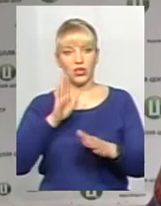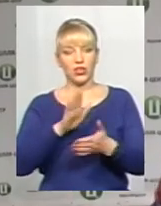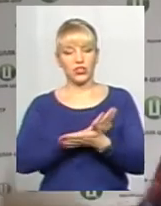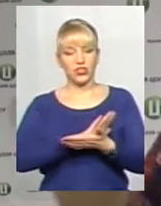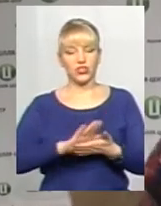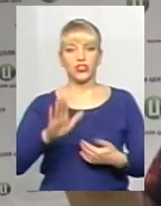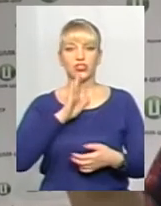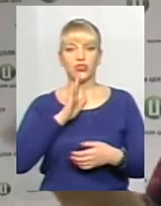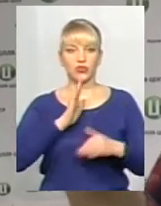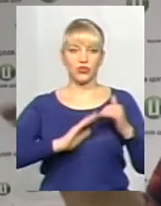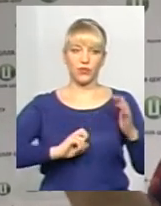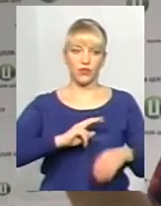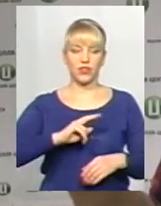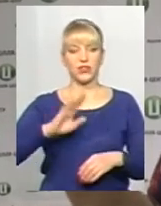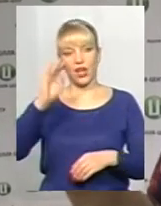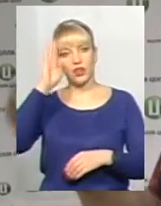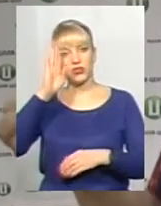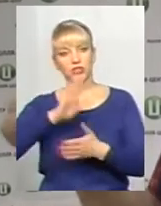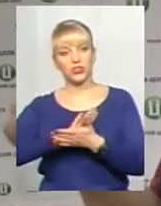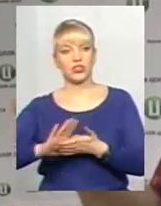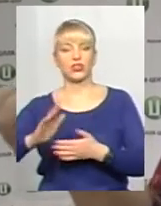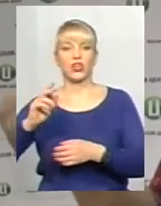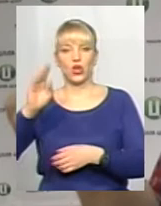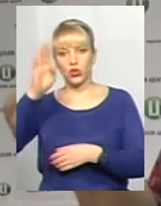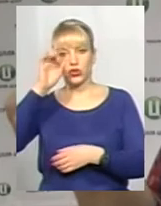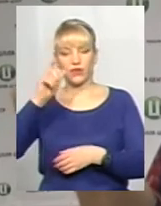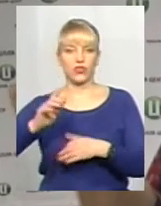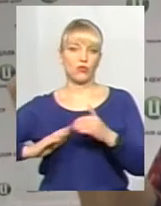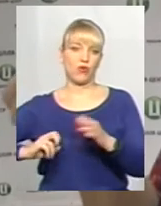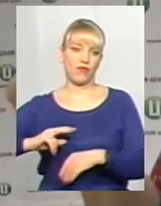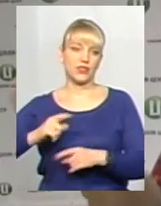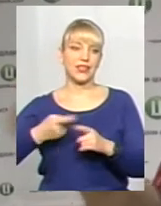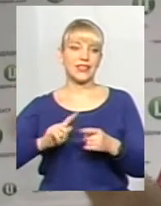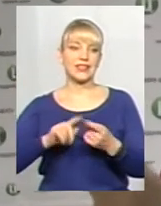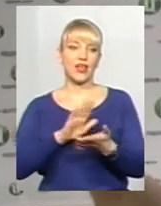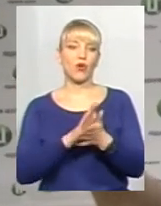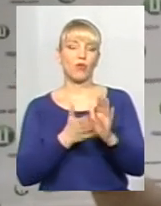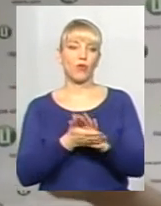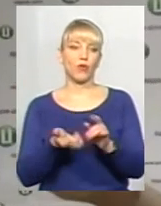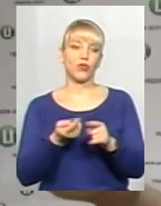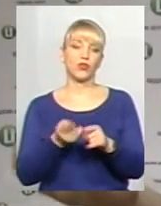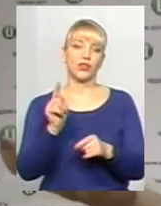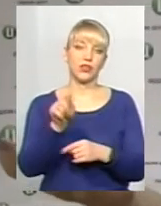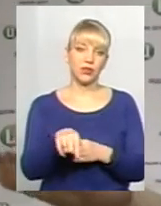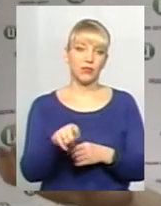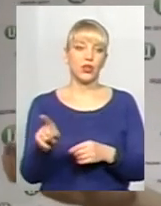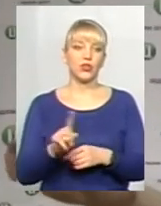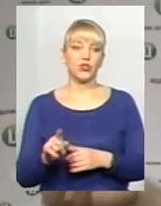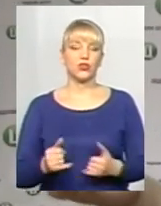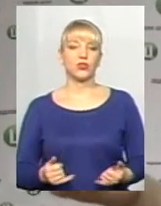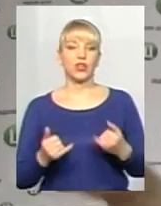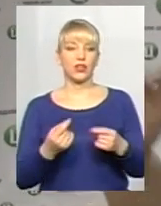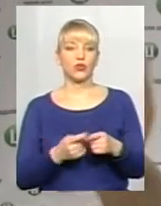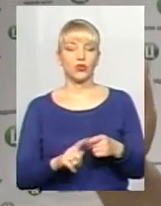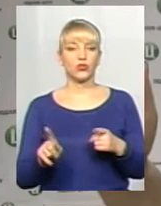професії, а чоловіки – суто чоловічі професії. І це обумовлено тим, що для того, щоб